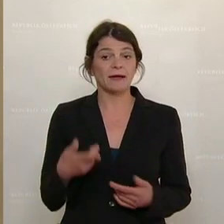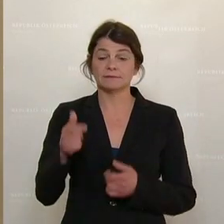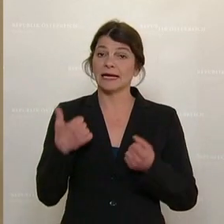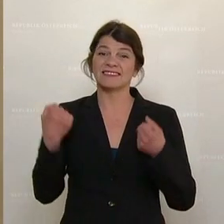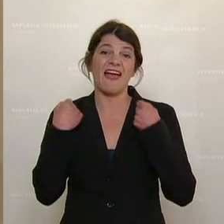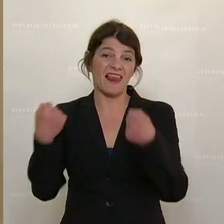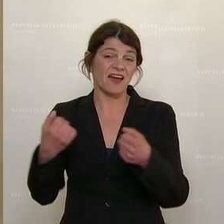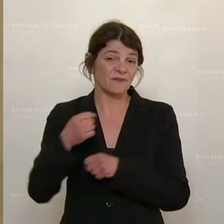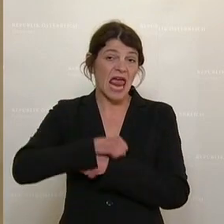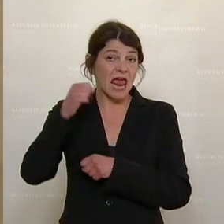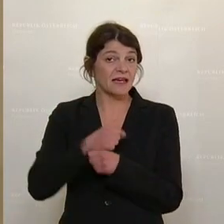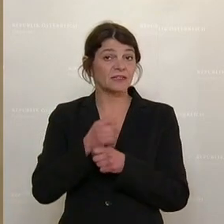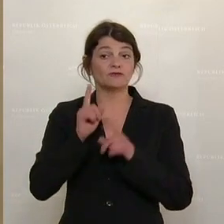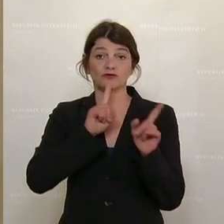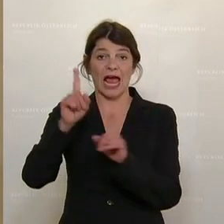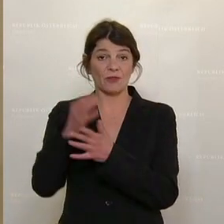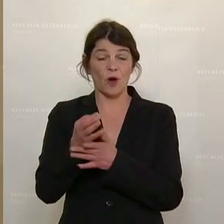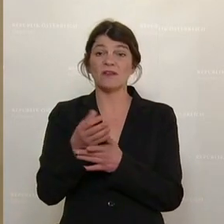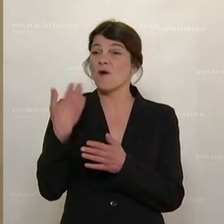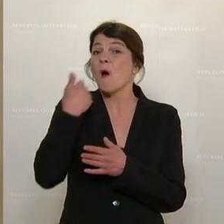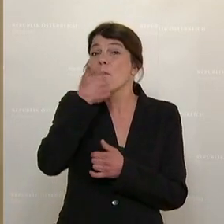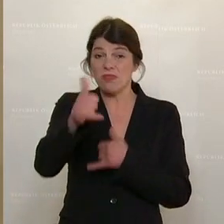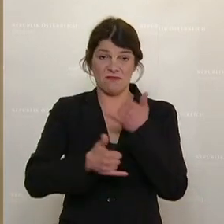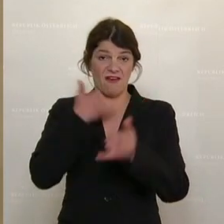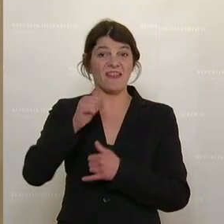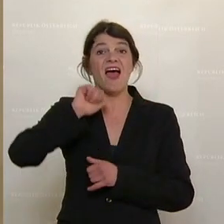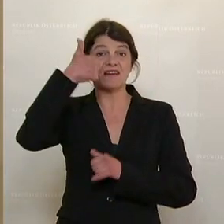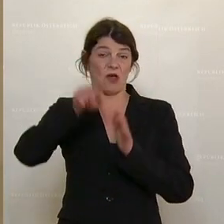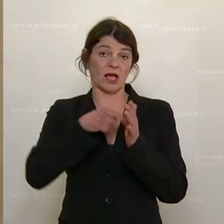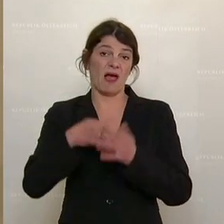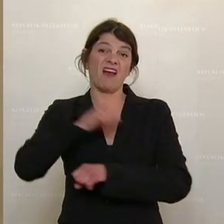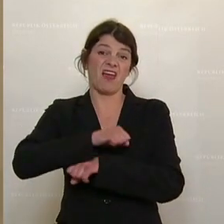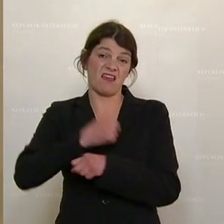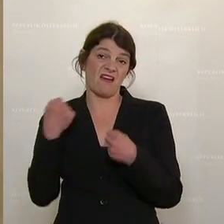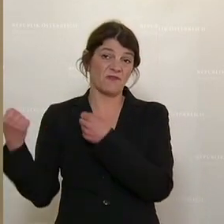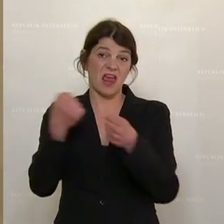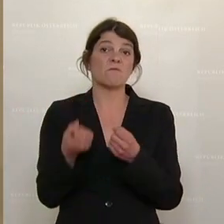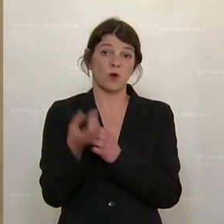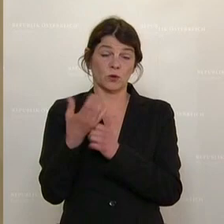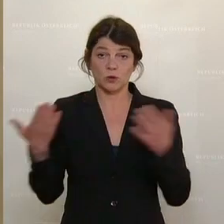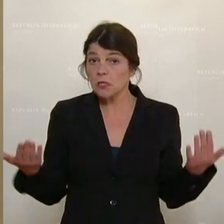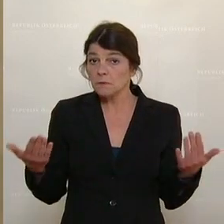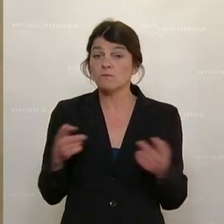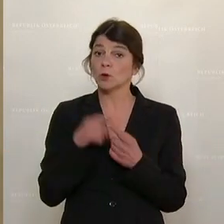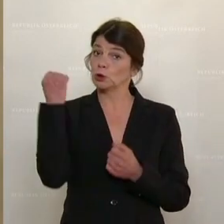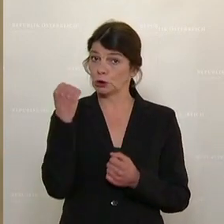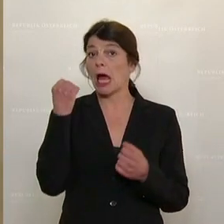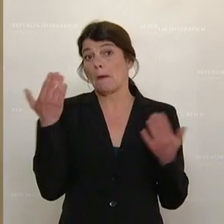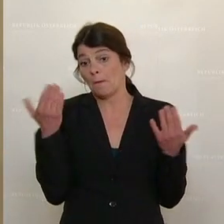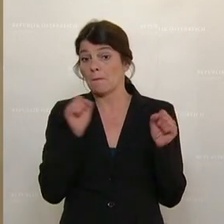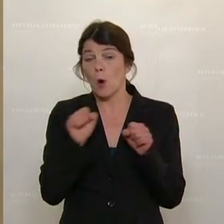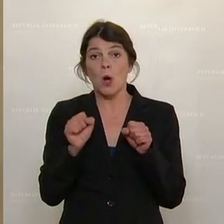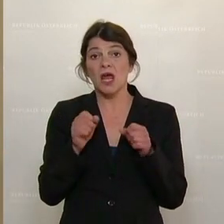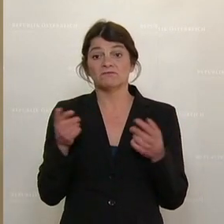einen Lkw-Standort, wo vor 100 Jahren der erste Lkw produziert wurde. Und Steyr wird möglicherweise auch